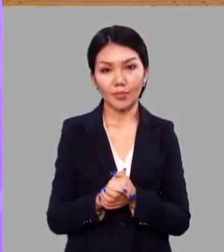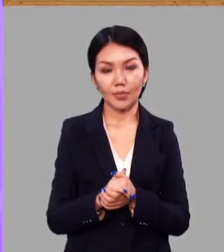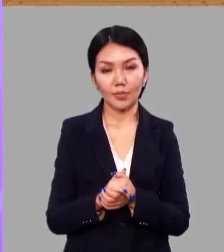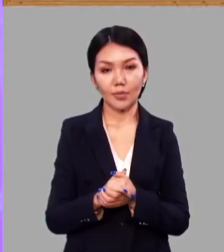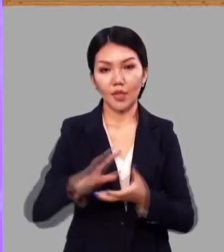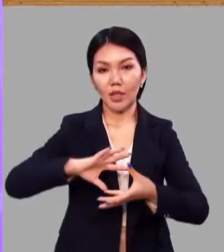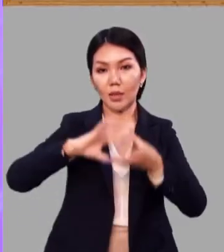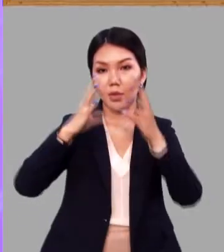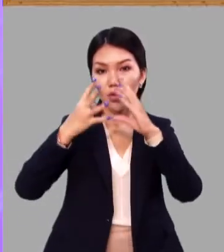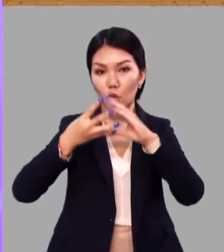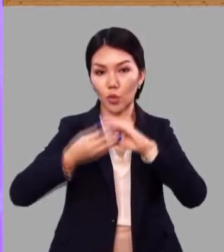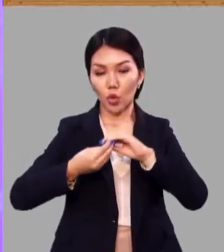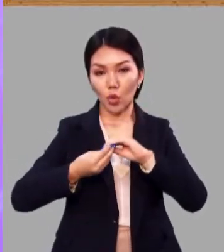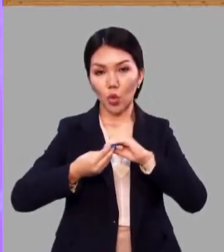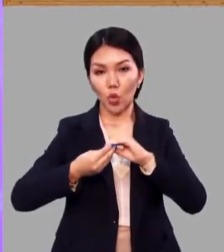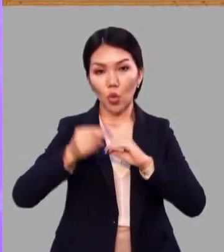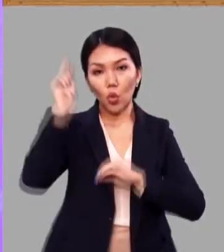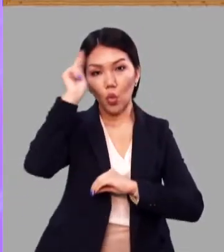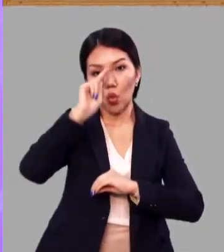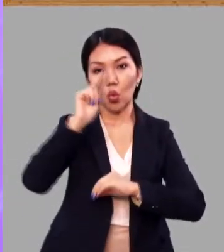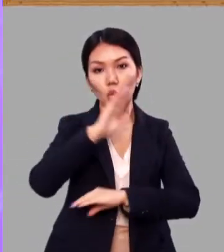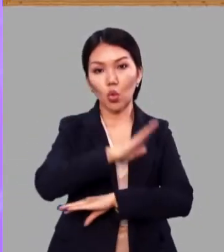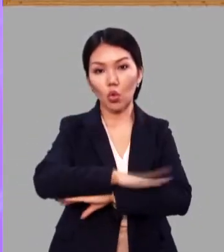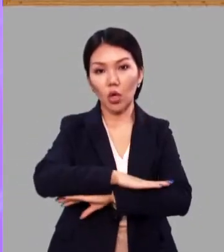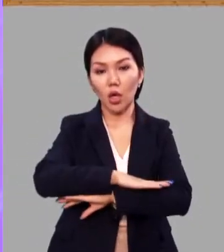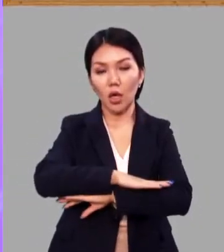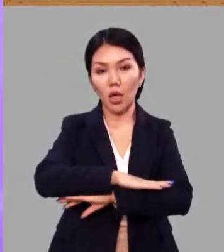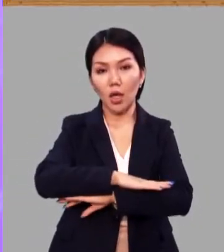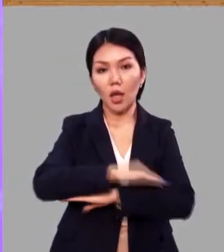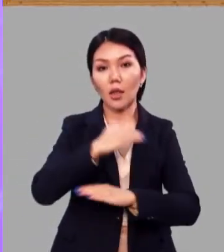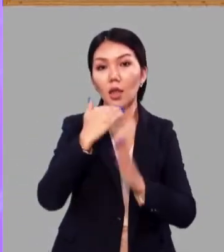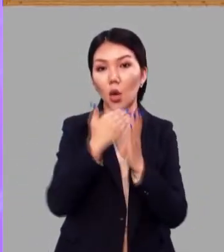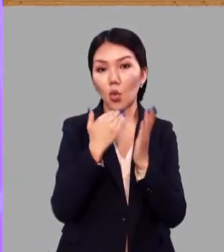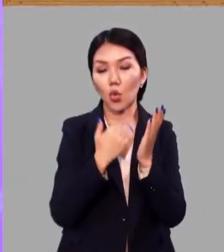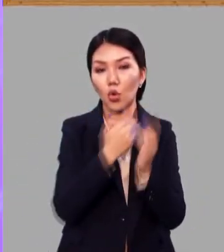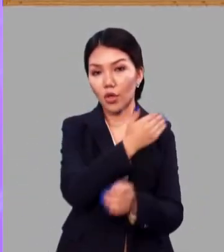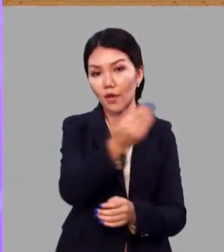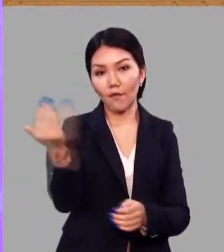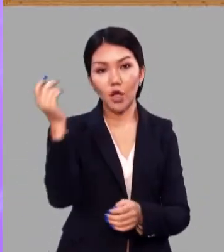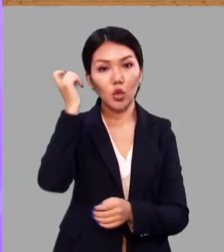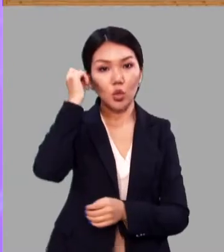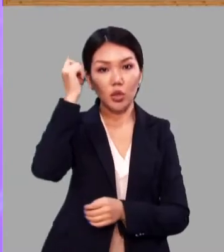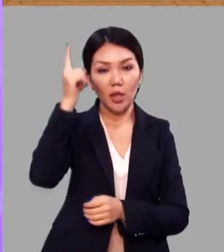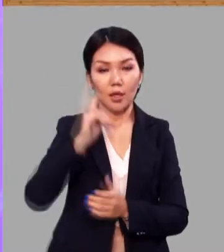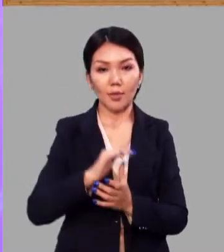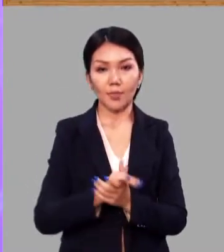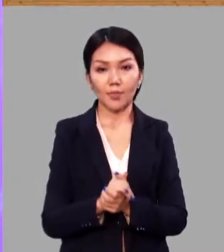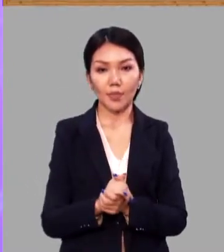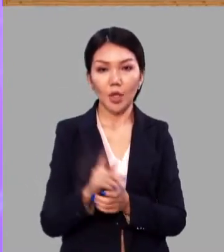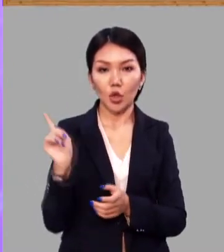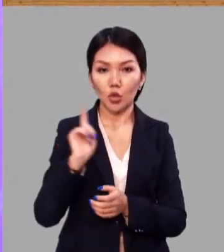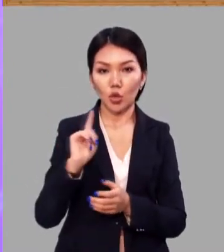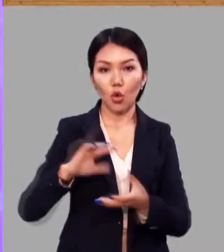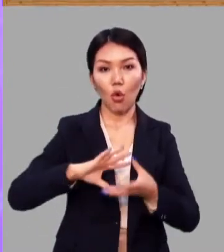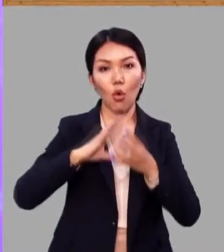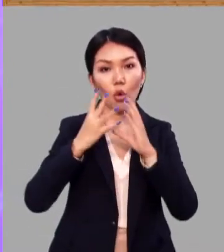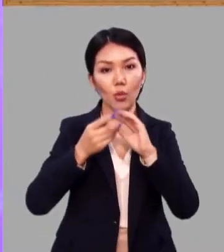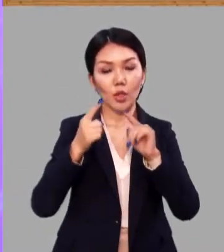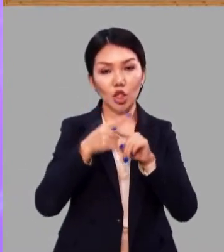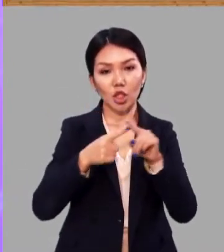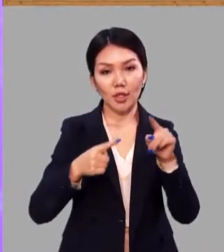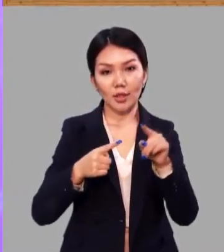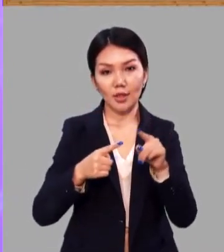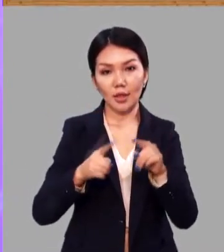давайте подведём итог урока. На уроке вы узнали, что